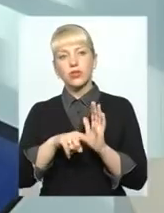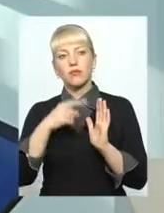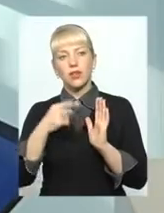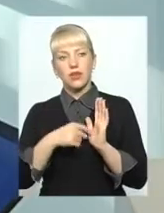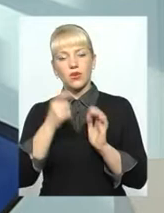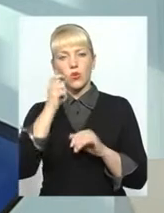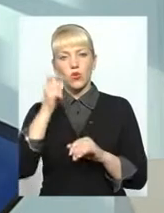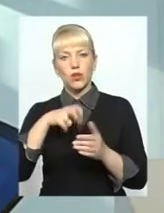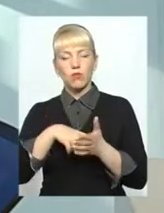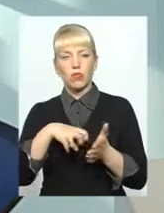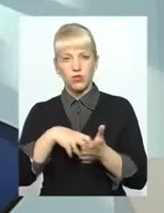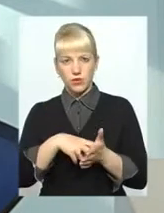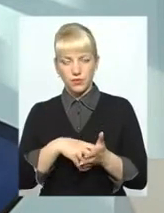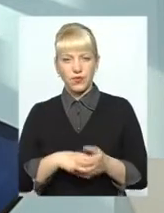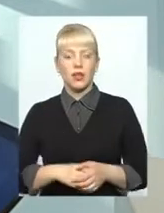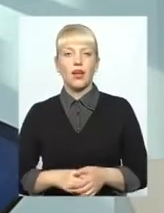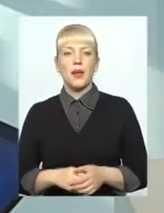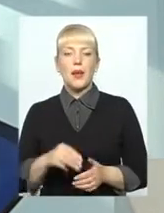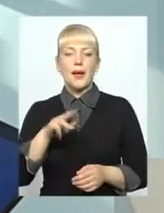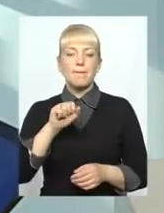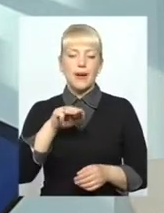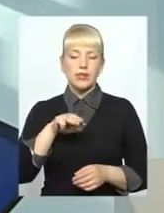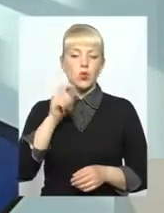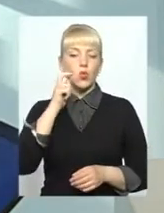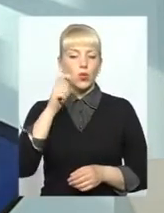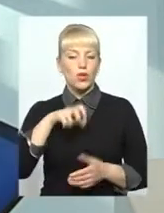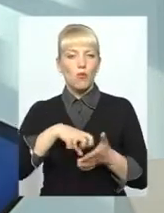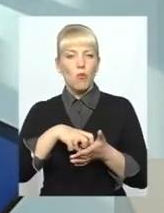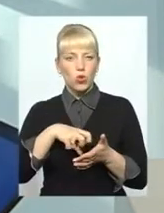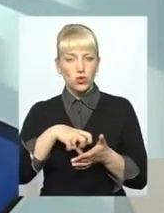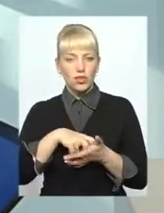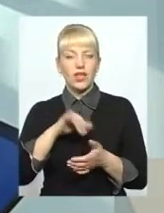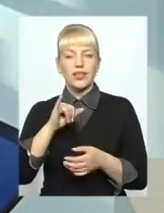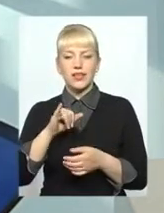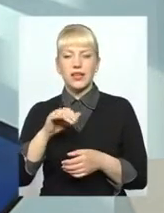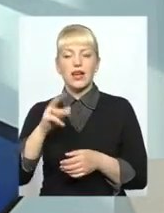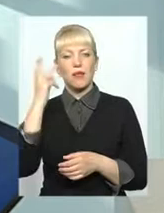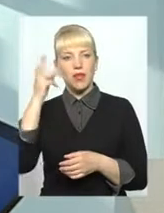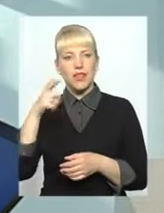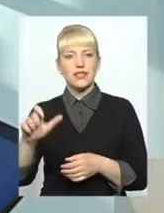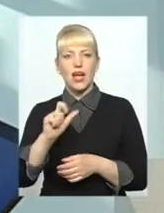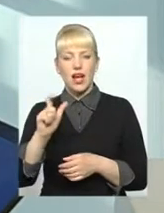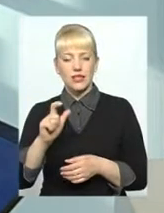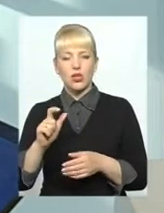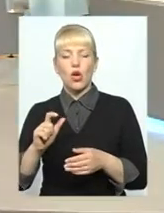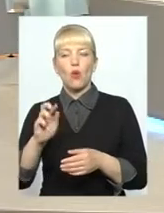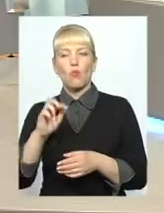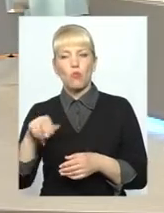«Укрпочти». Між ПАТ «Укрпочти» і ТОВ «Хмельницьказбут» заключений договір на доставку квитанцій.